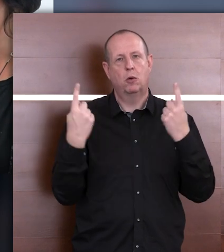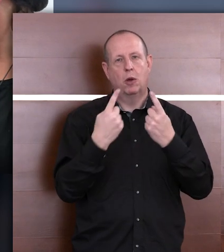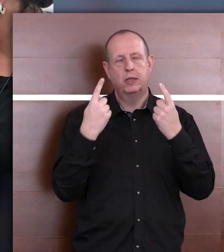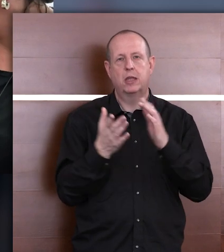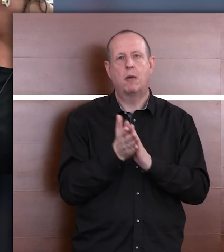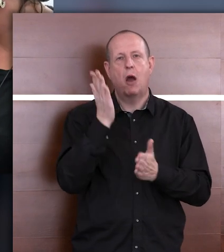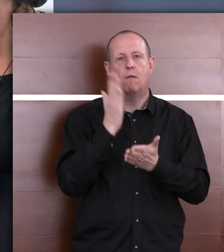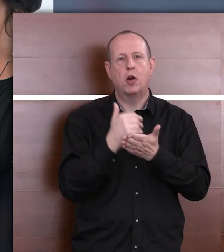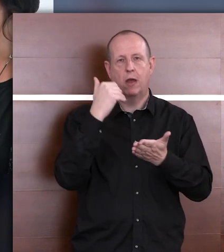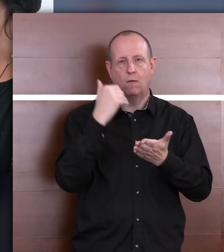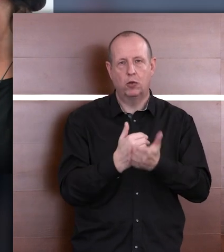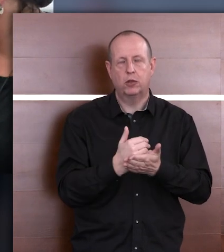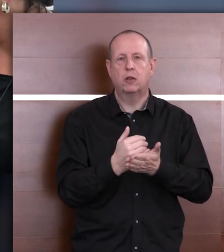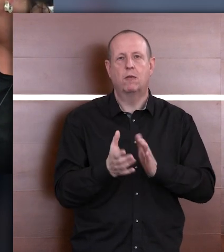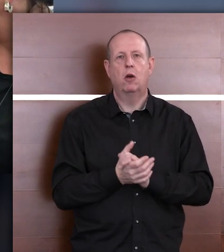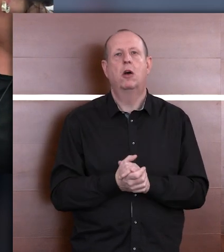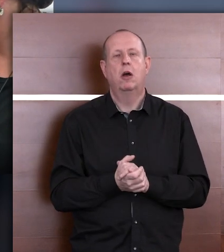Armińsku Mazurskim, tłumaczyliśmy,